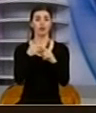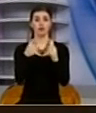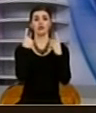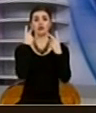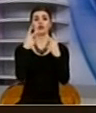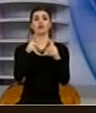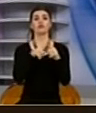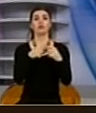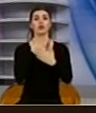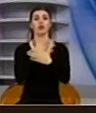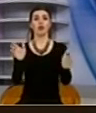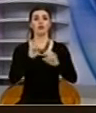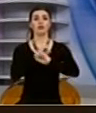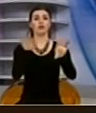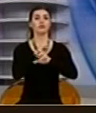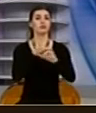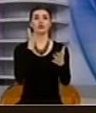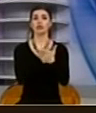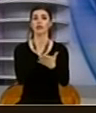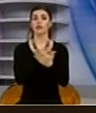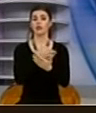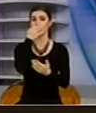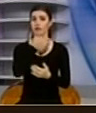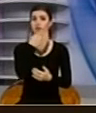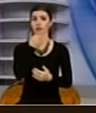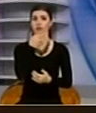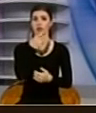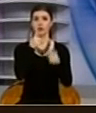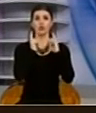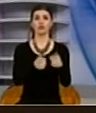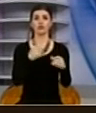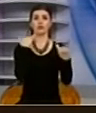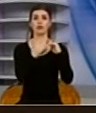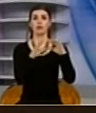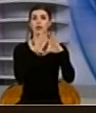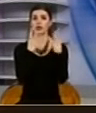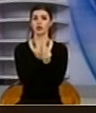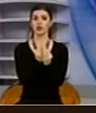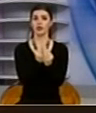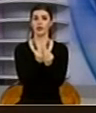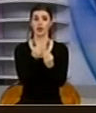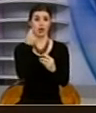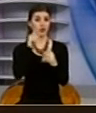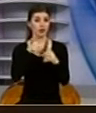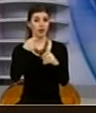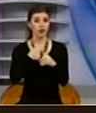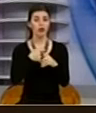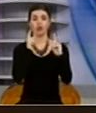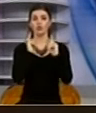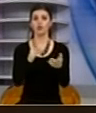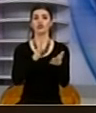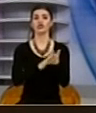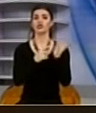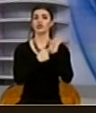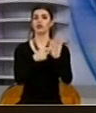të përparimit dhe transparentës për të cilin do të duhet të engazhoshin të gjithë. Rëtëkëja me do mësë duhet të ishtë të shembul